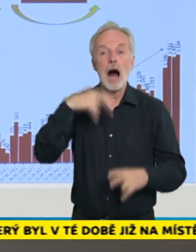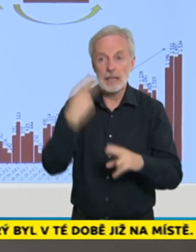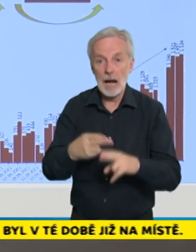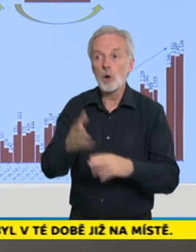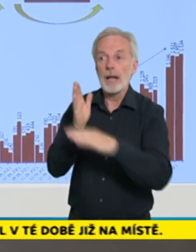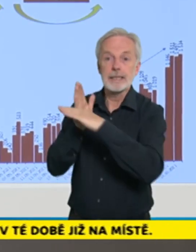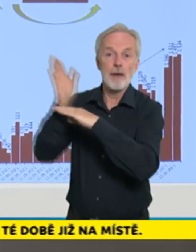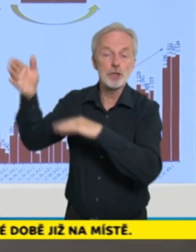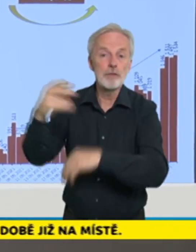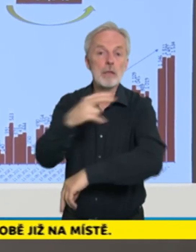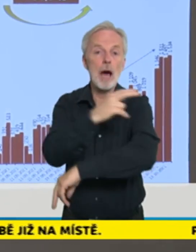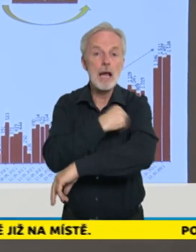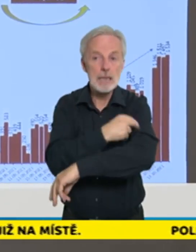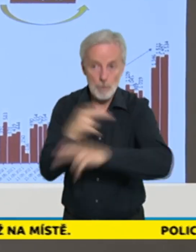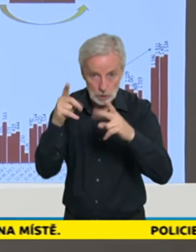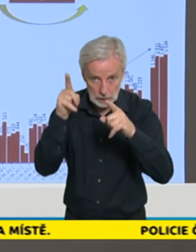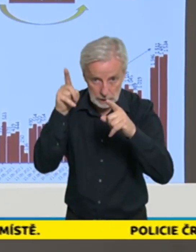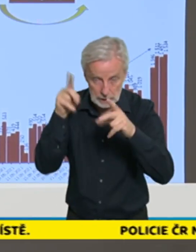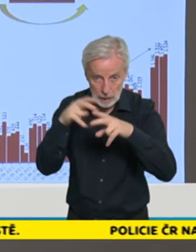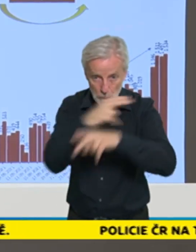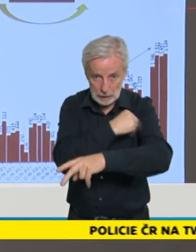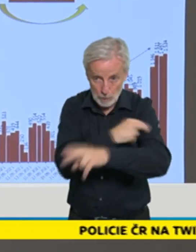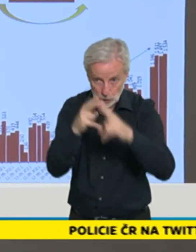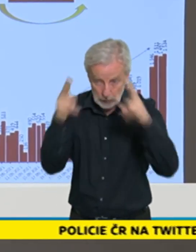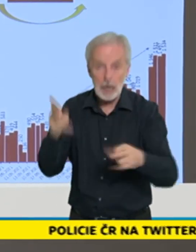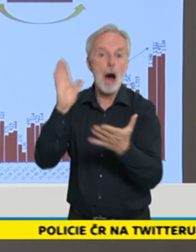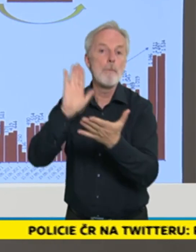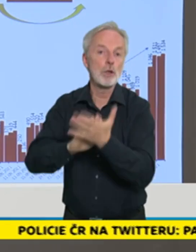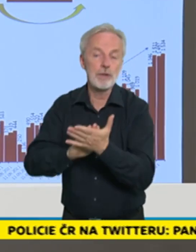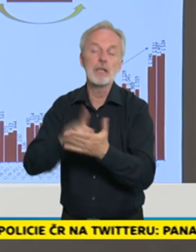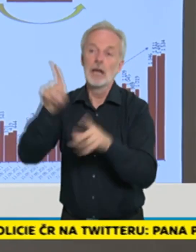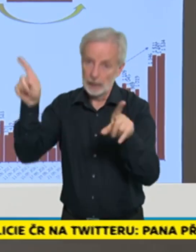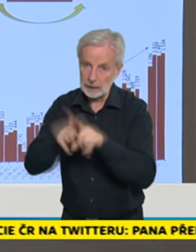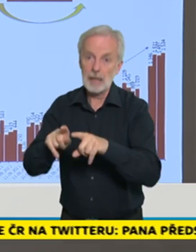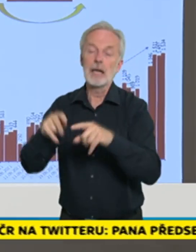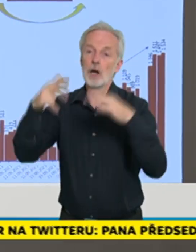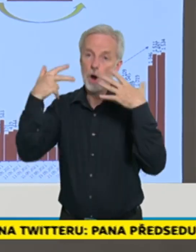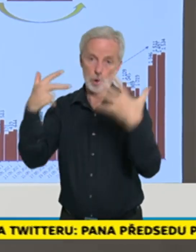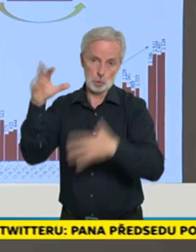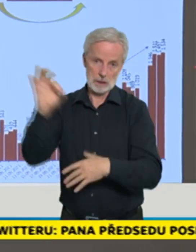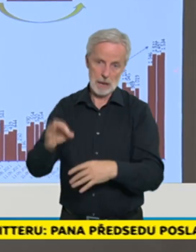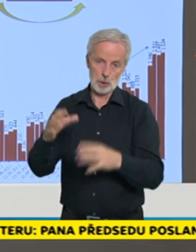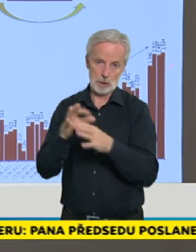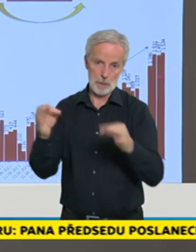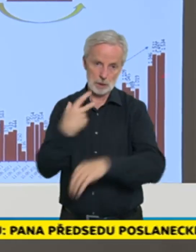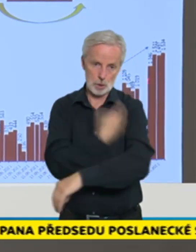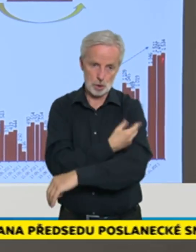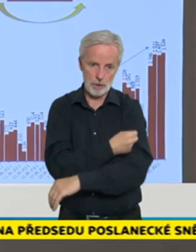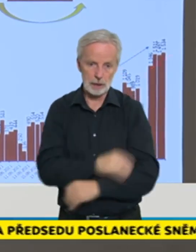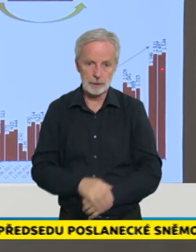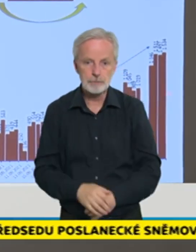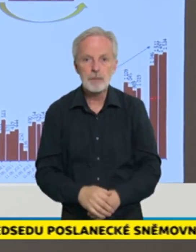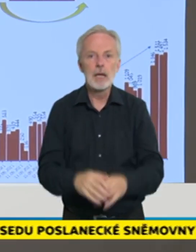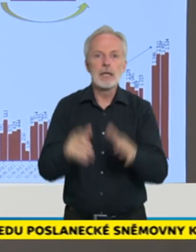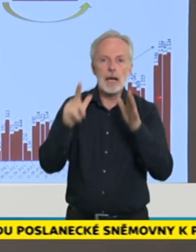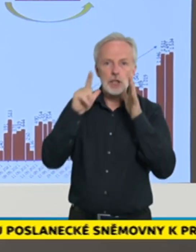potvrzují právě tady tento poměr. Týdenní růst té epidemie je nyní asi 30 % a jak ten virus už známe, tak i